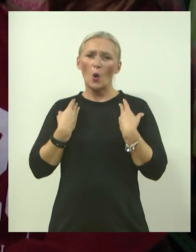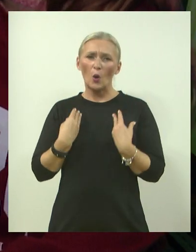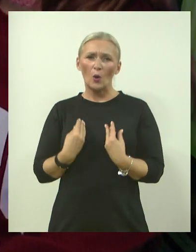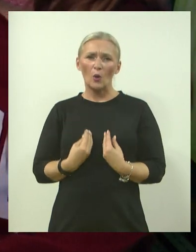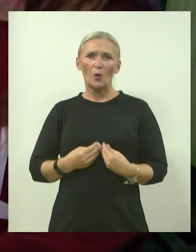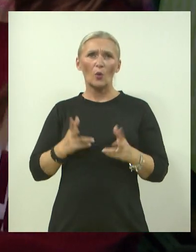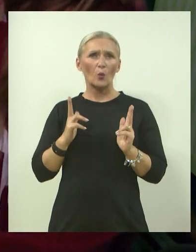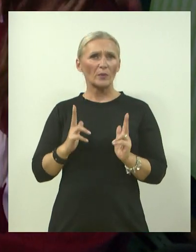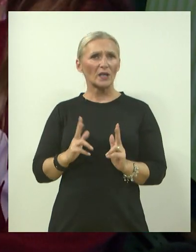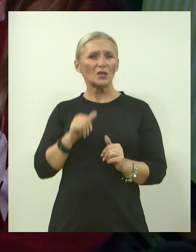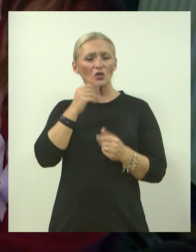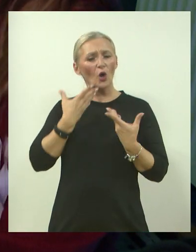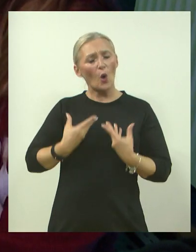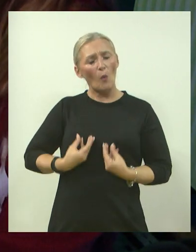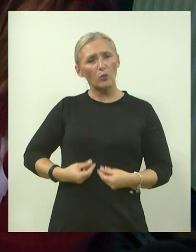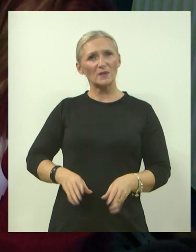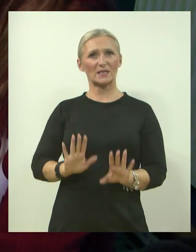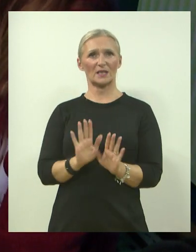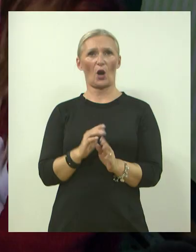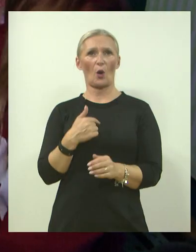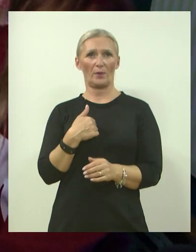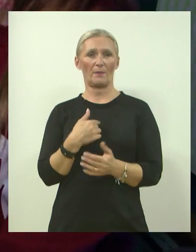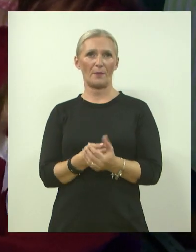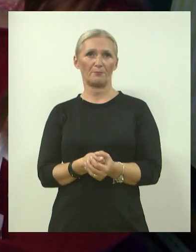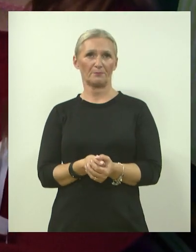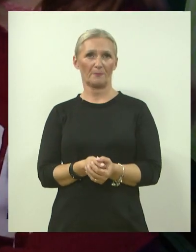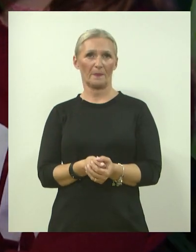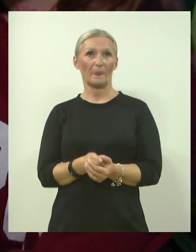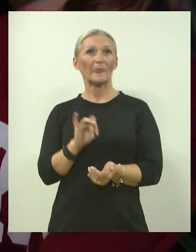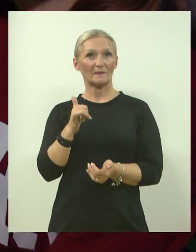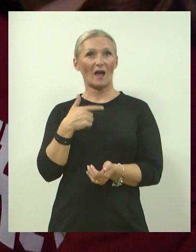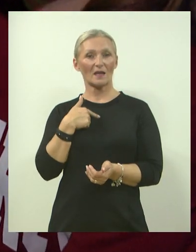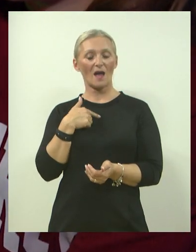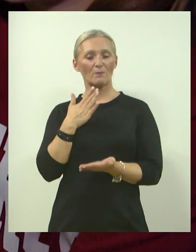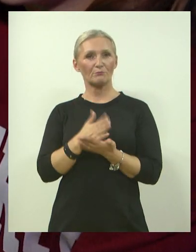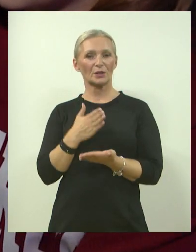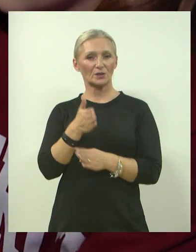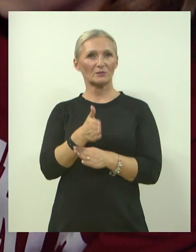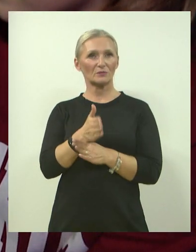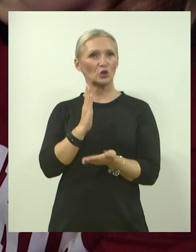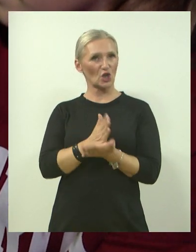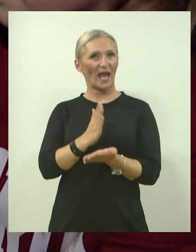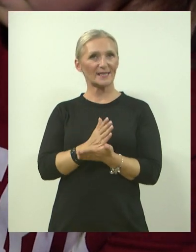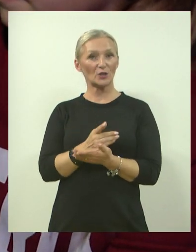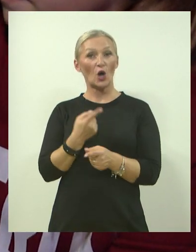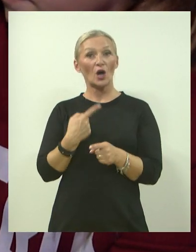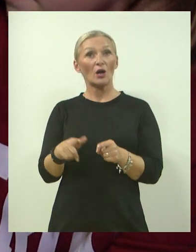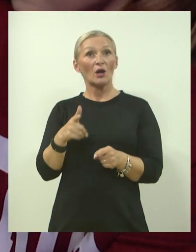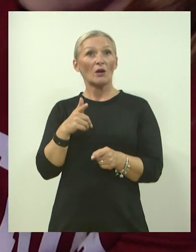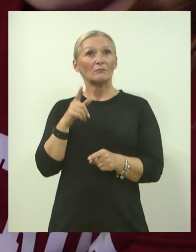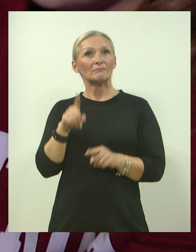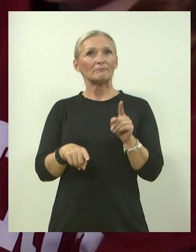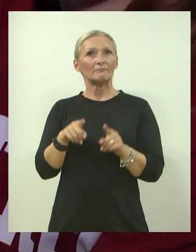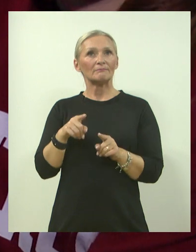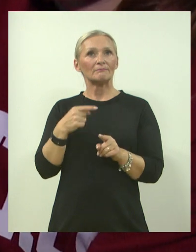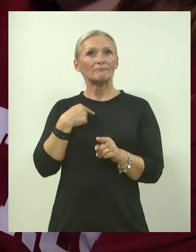opustilo bi me. Da, bi, zato što nekako